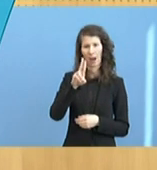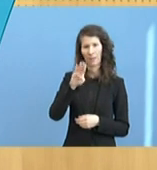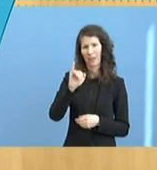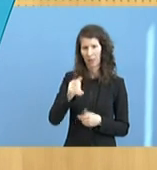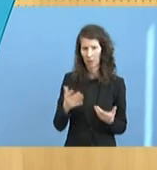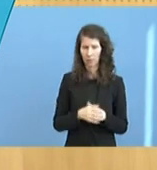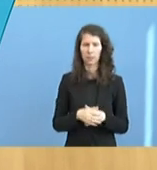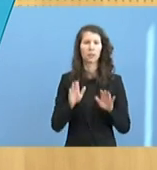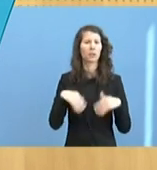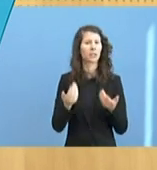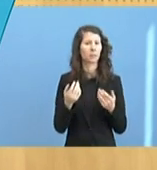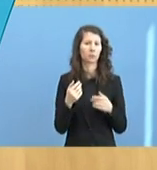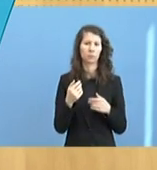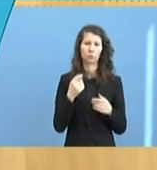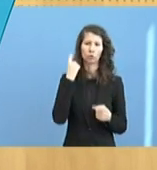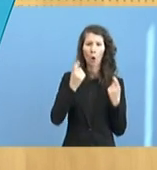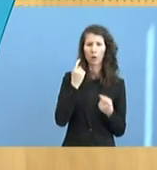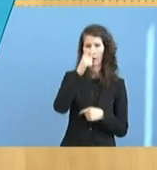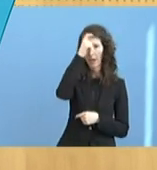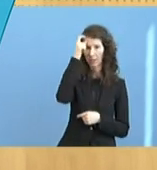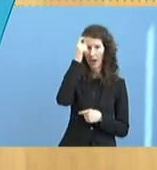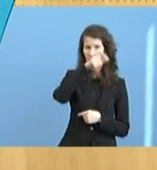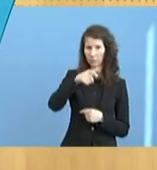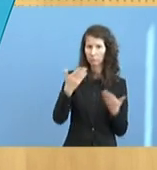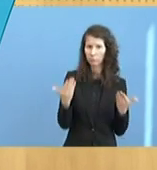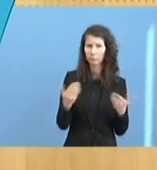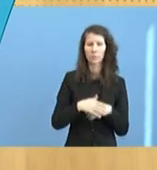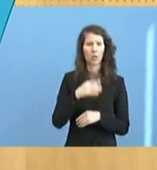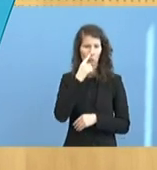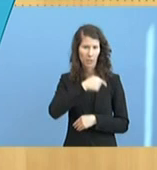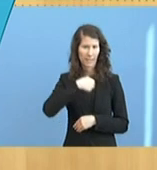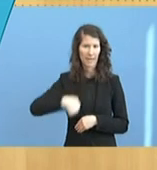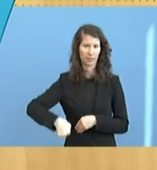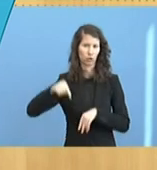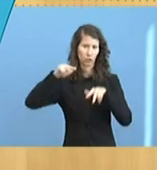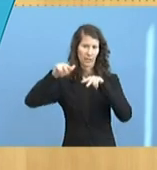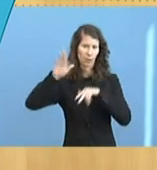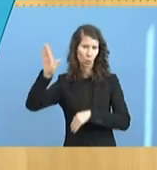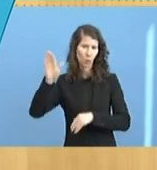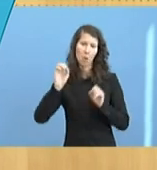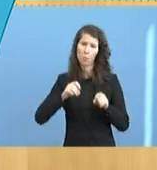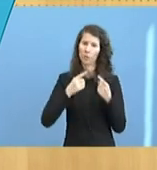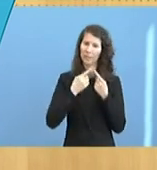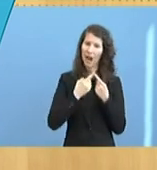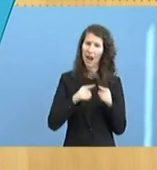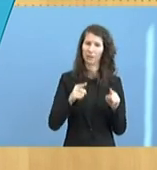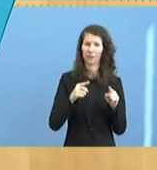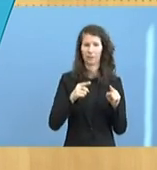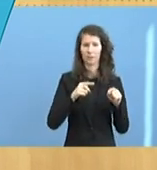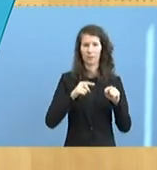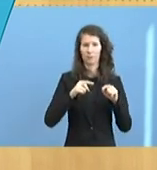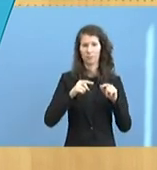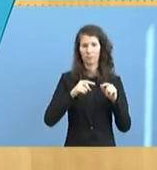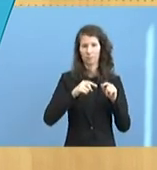Befürchtungen von Experten, die sagen, dass nicht nur das chinesische Regime, möglicherweise auch andere die Corona